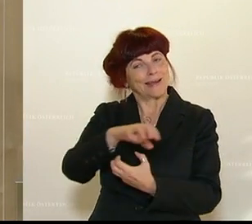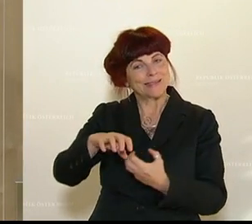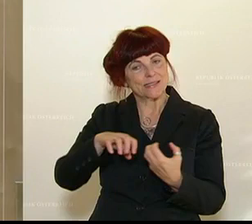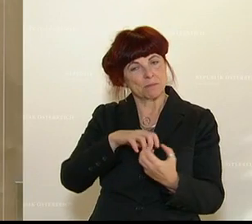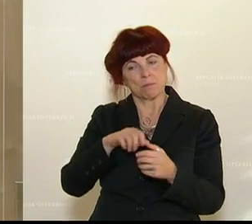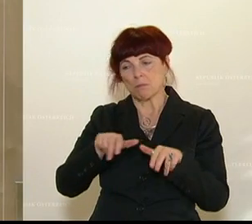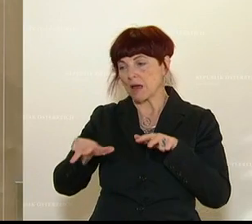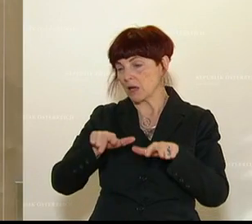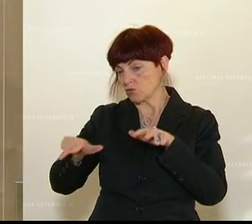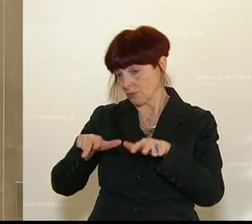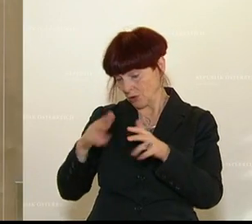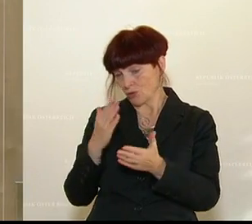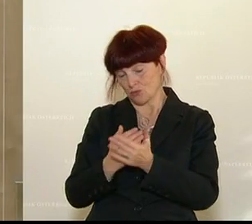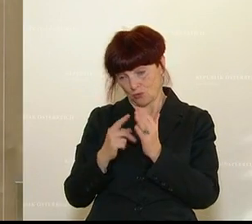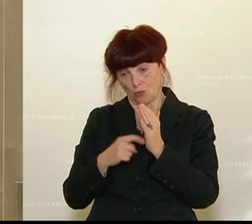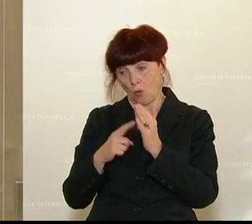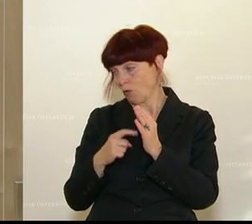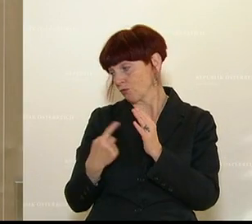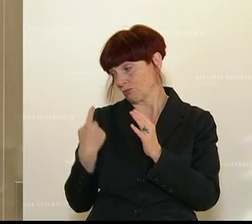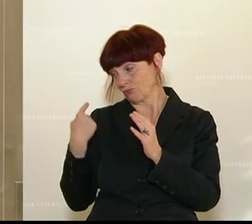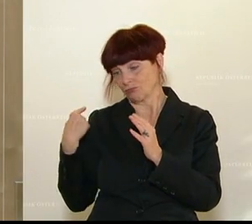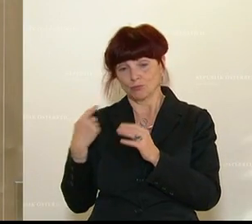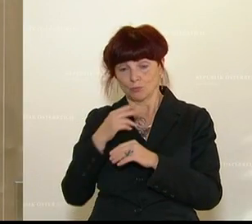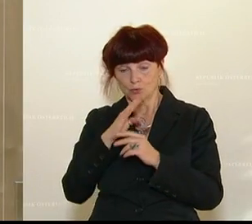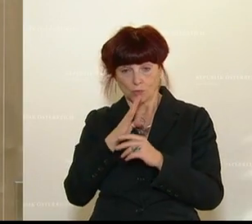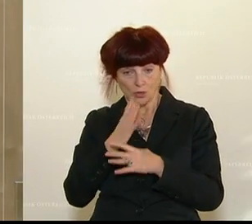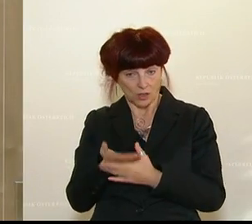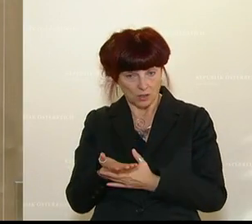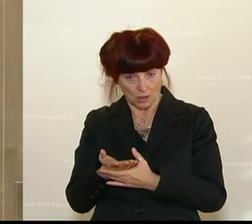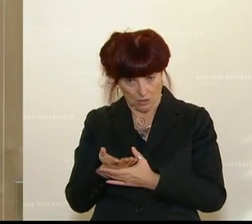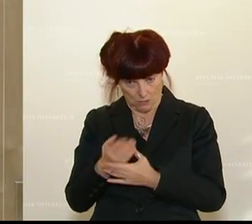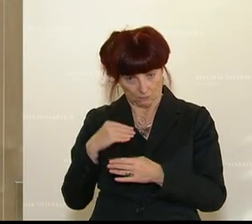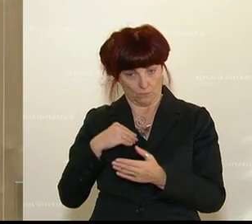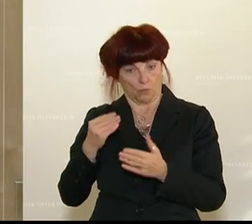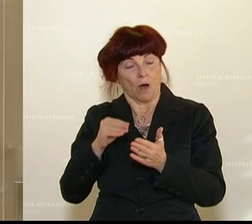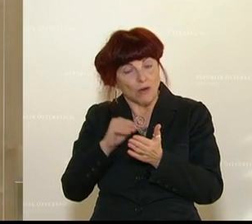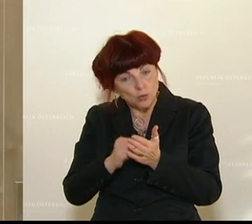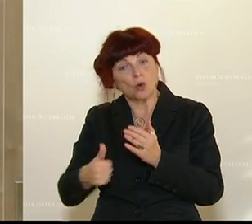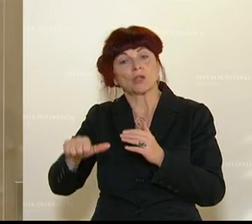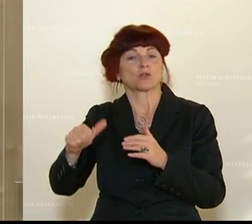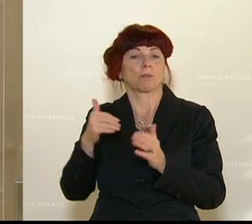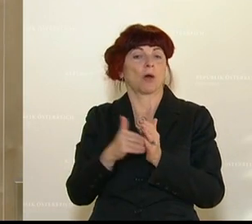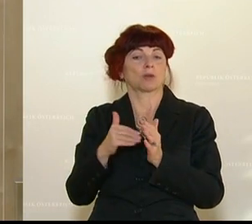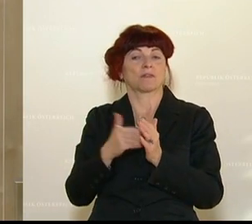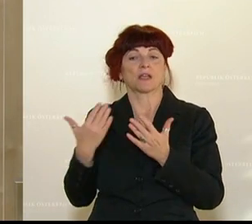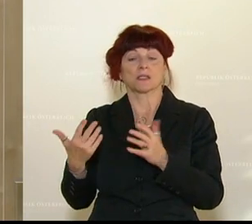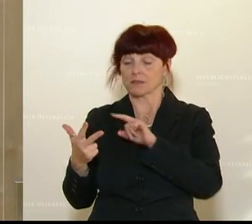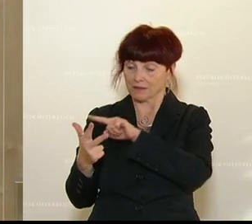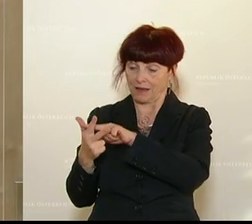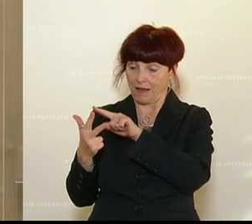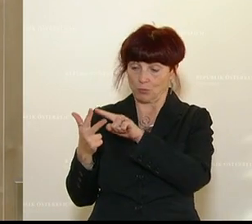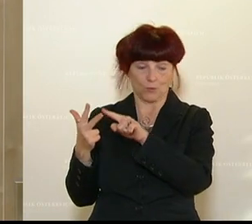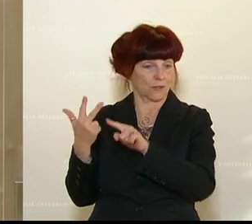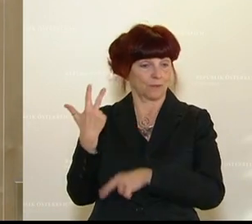wurde und ausgeführt wurde, was es über das Krisenmanagement braucht, was es jetzt braucht, sind im Großen und Ganzen drei Punkte.